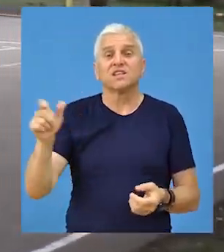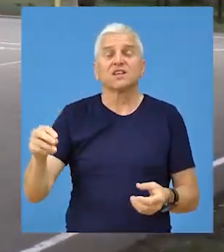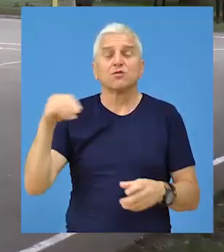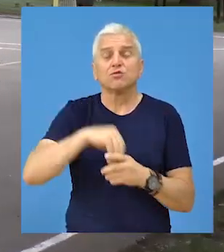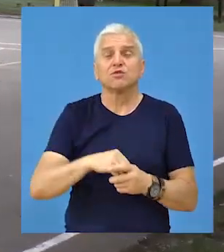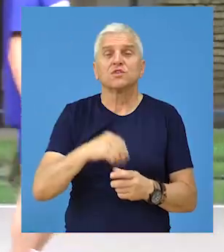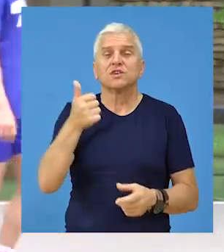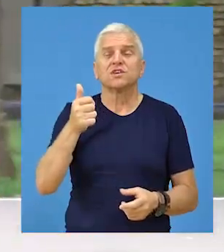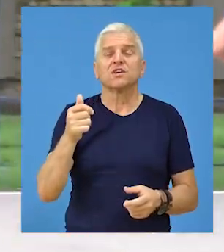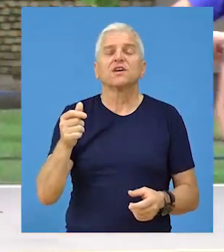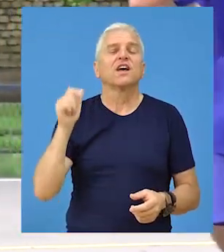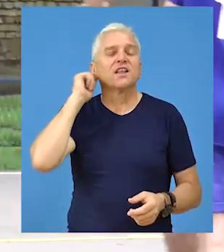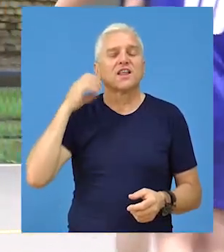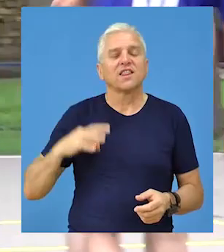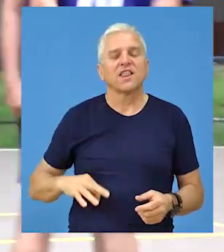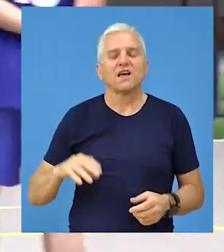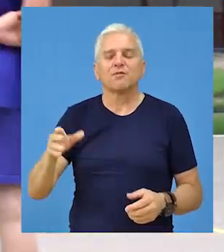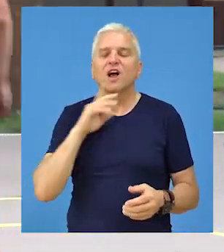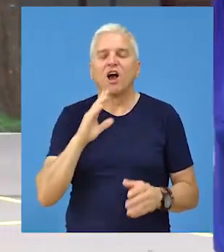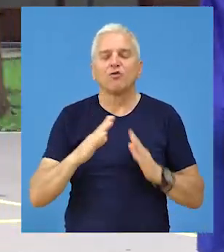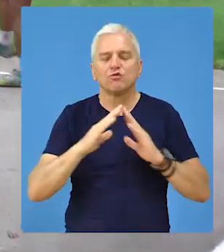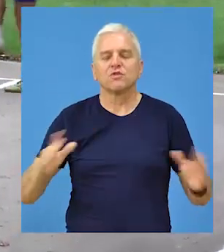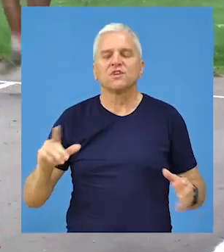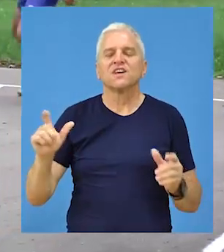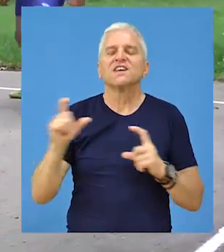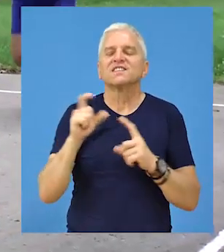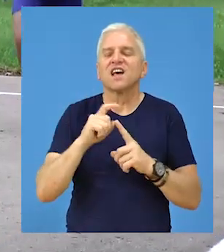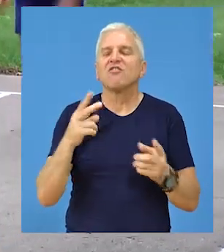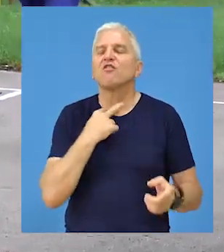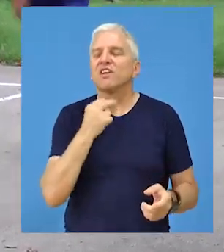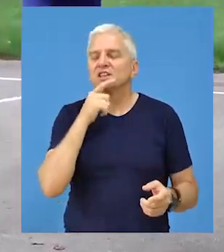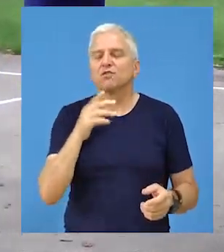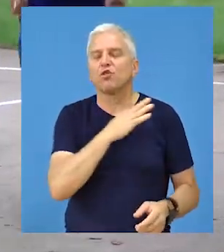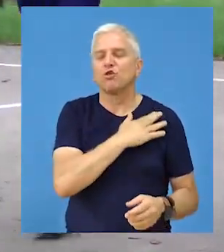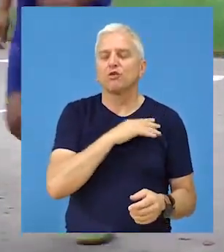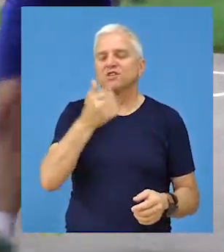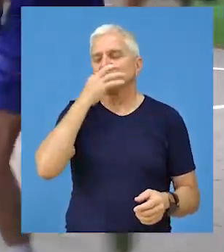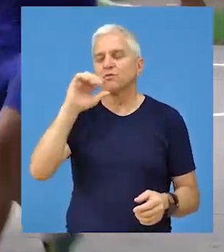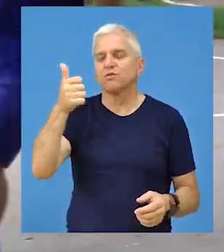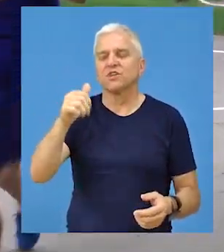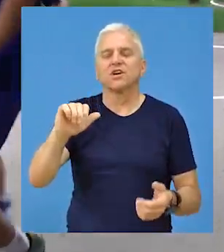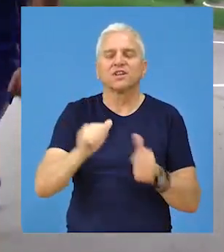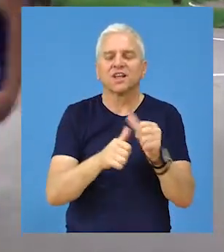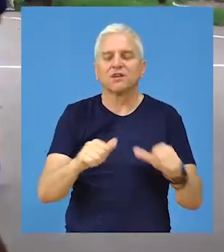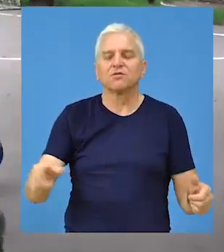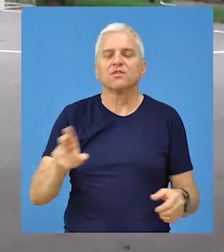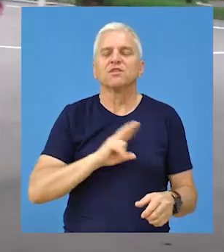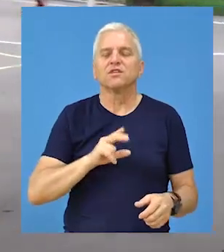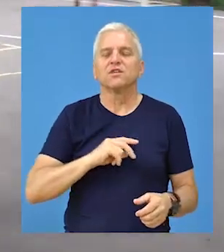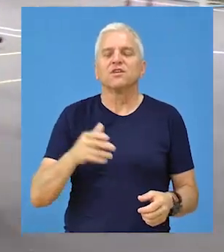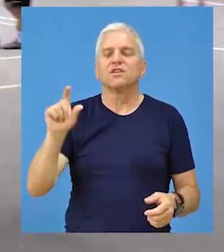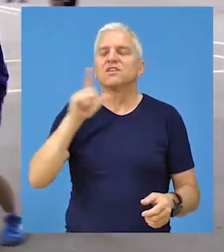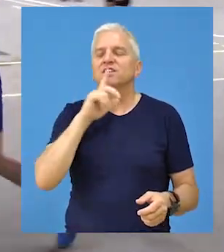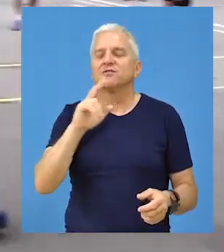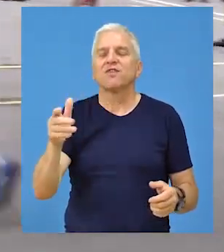terenu učestvuje i jedna dama, koja kao domaćin uz savog vodaskog višegodišnjeg nosioca titule prvaka ovog turnira ima samo